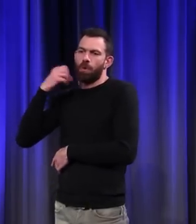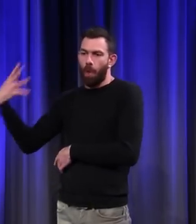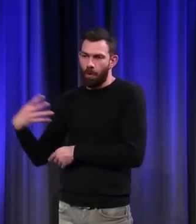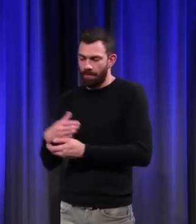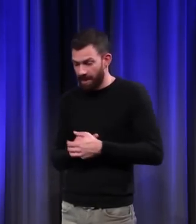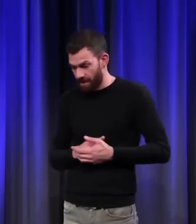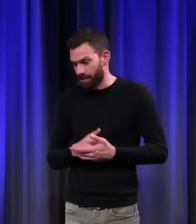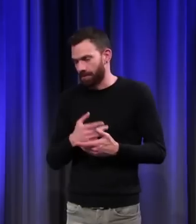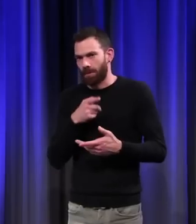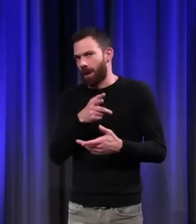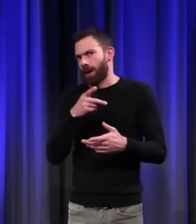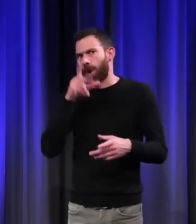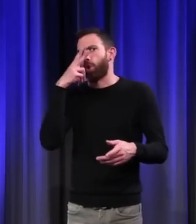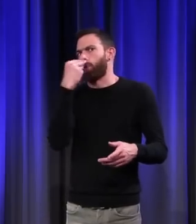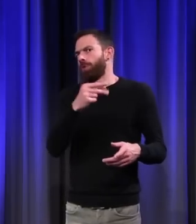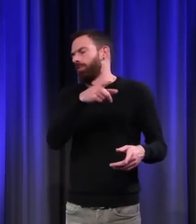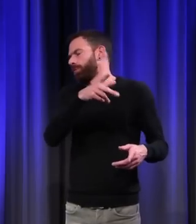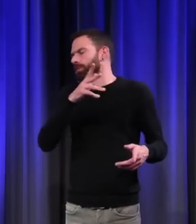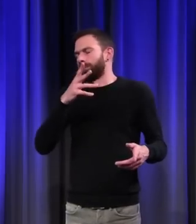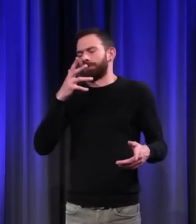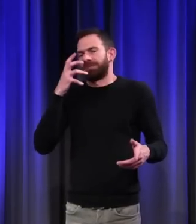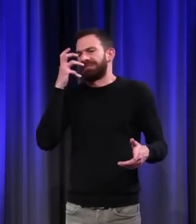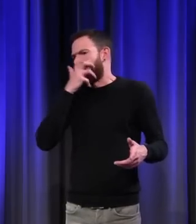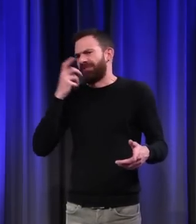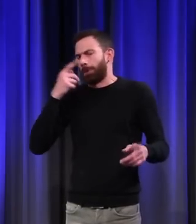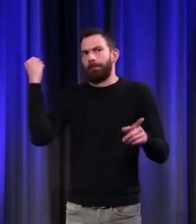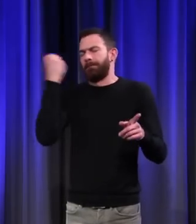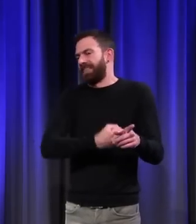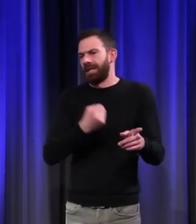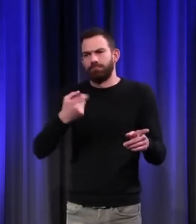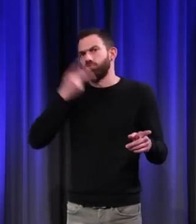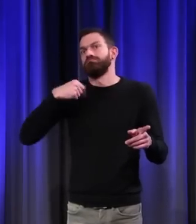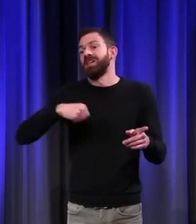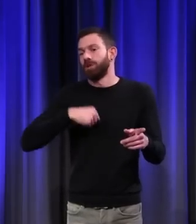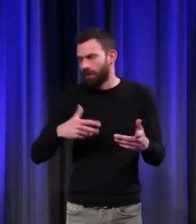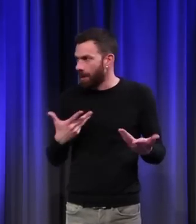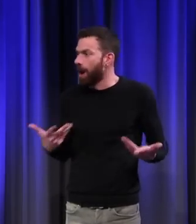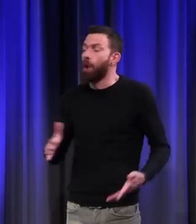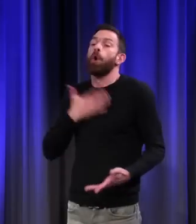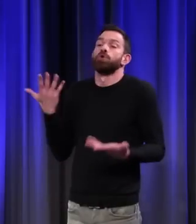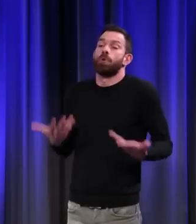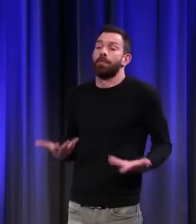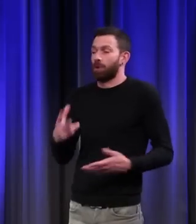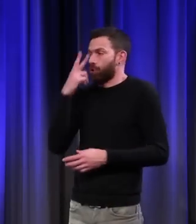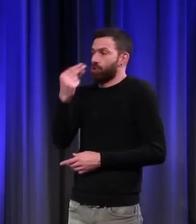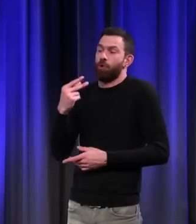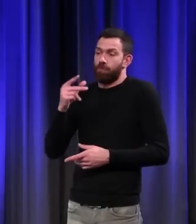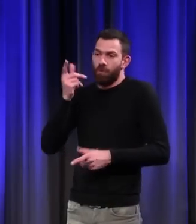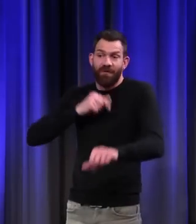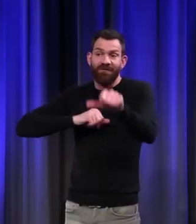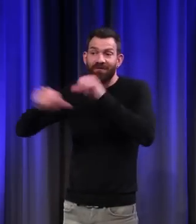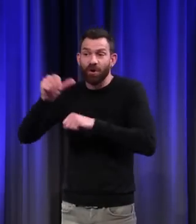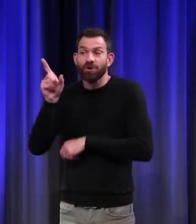plus abominable de tous les animaux. Et heureusement, le corbeau, aujourd'hui, prend sa revanche, puisque dans toutes les enquêtes